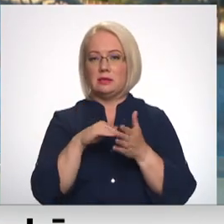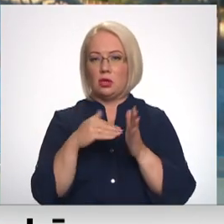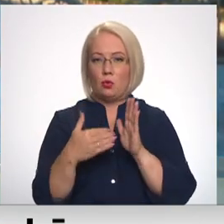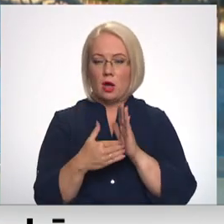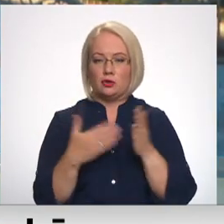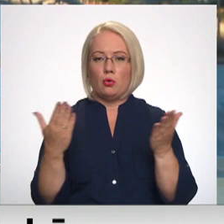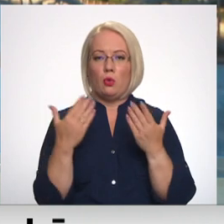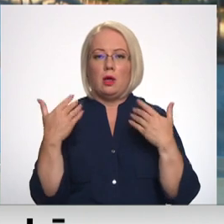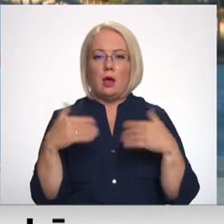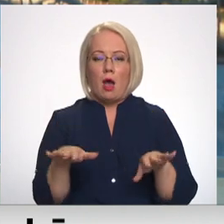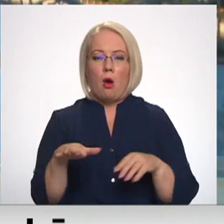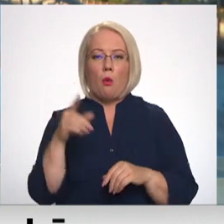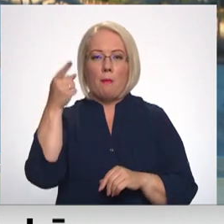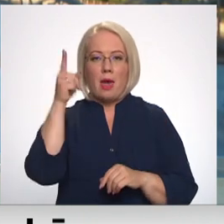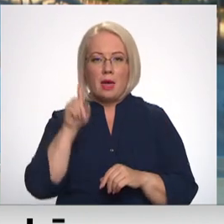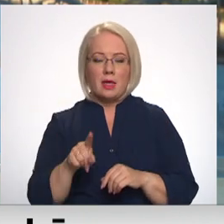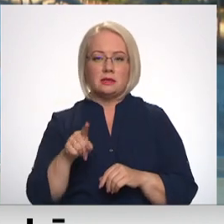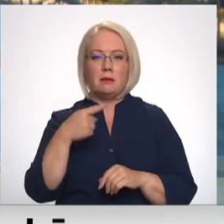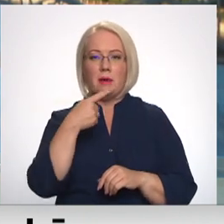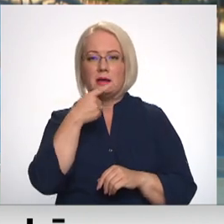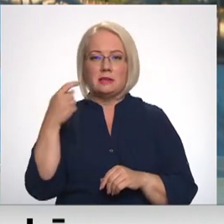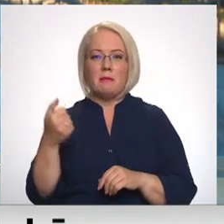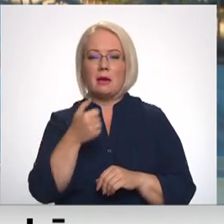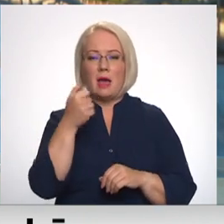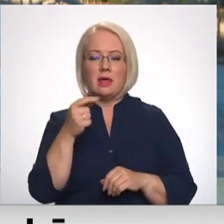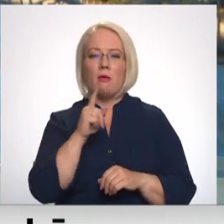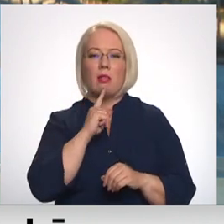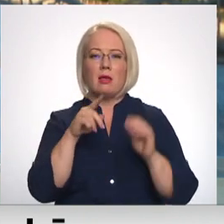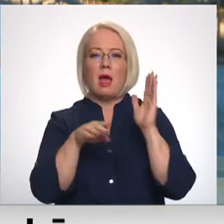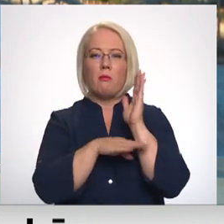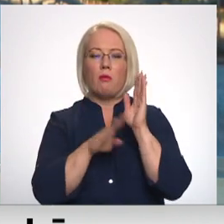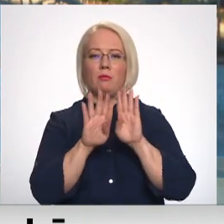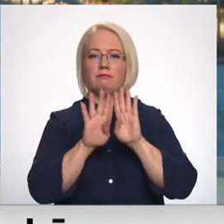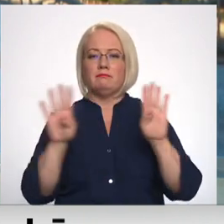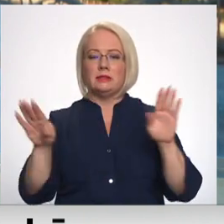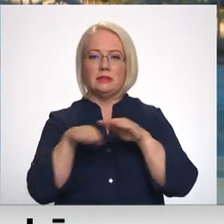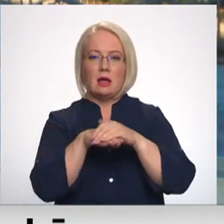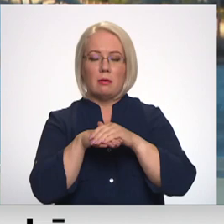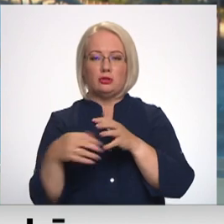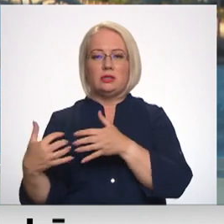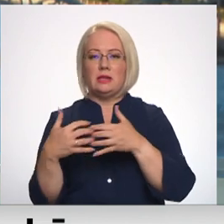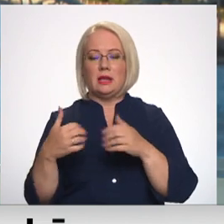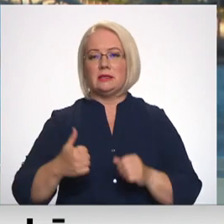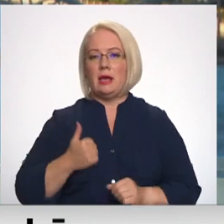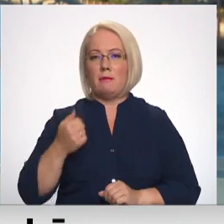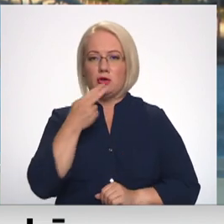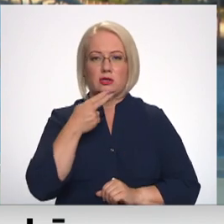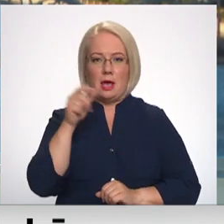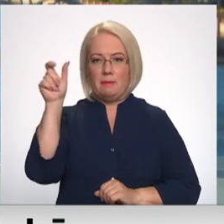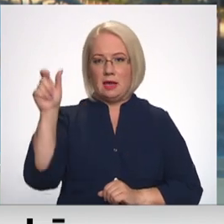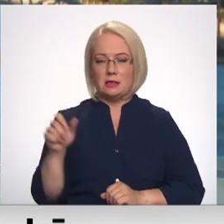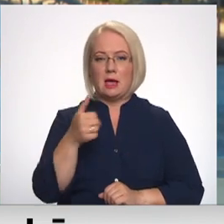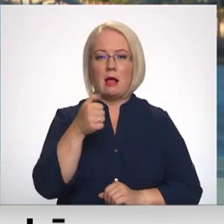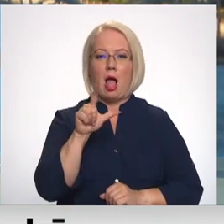kurā jau vairāk nekā mēnesi par simtgadīgu Liepu rinda saglabāšanu ceļmalā cīnās īpašumu saimnieci Galēnu